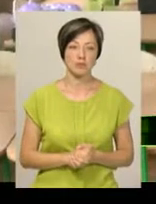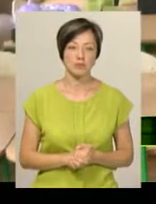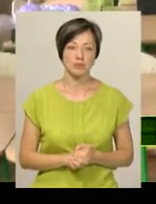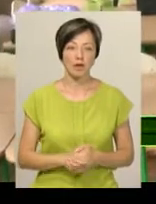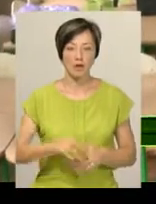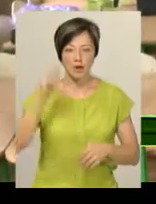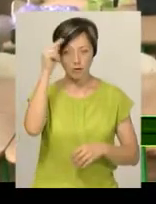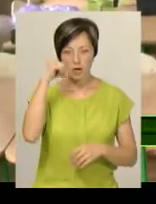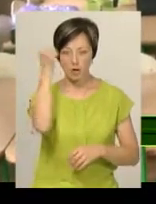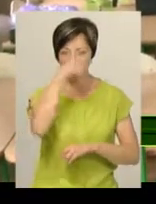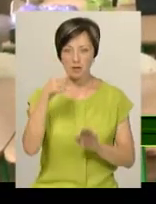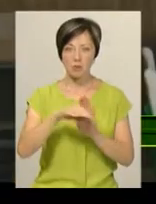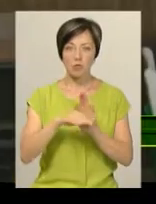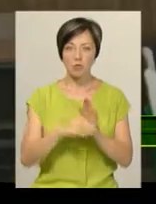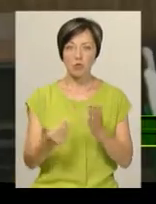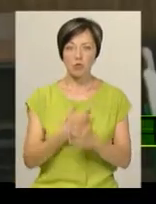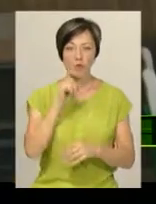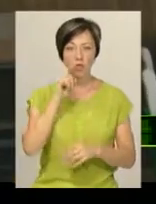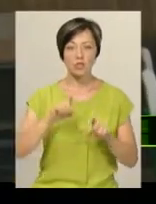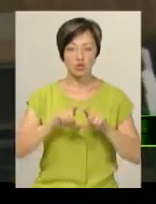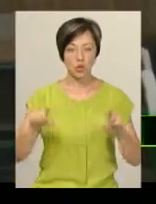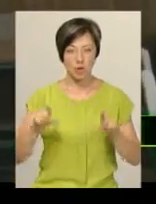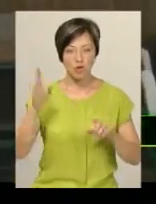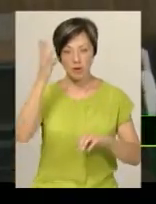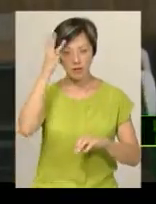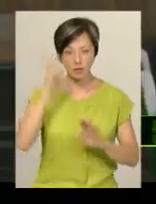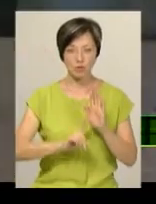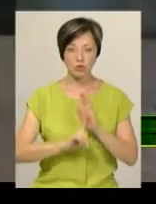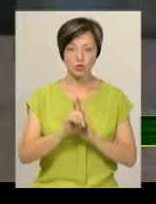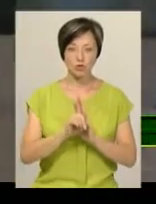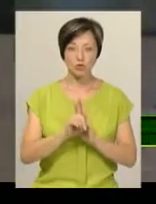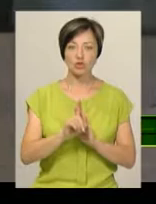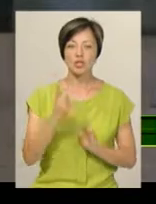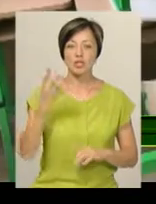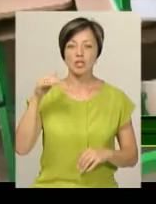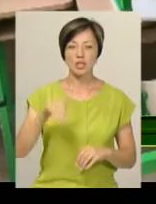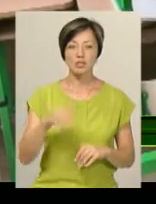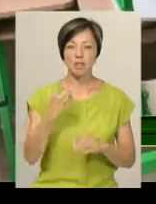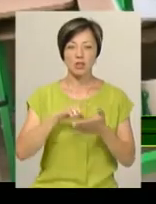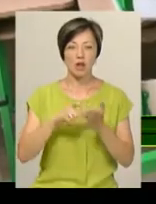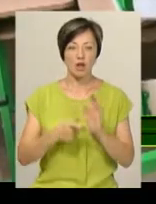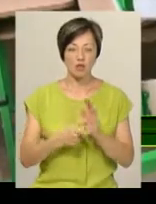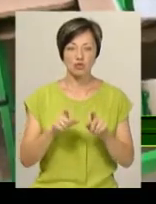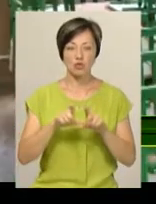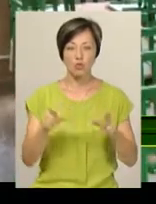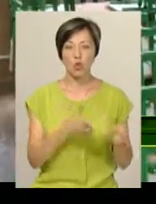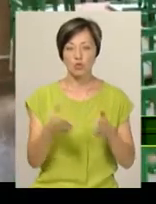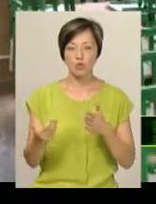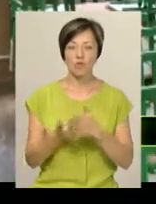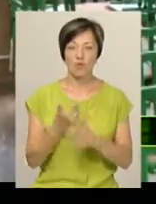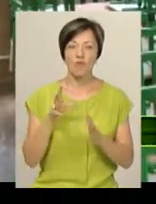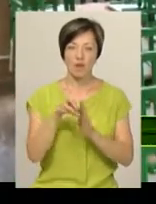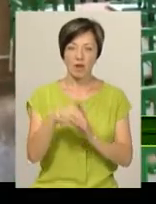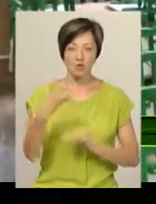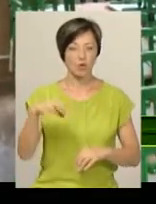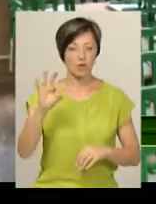Навчальний рік за програмою «Нова українська школа» в обласному центрі розпочнуть майже 4 тисячі першокласників. Школи готові до нововведень